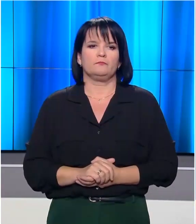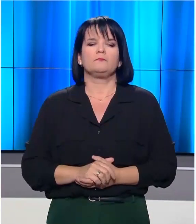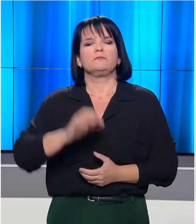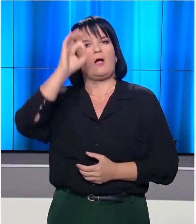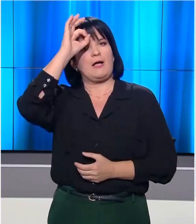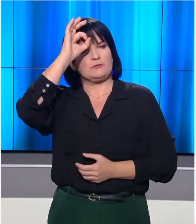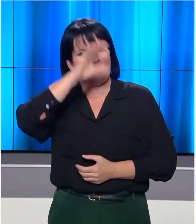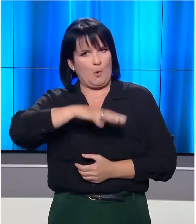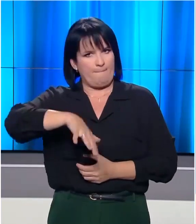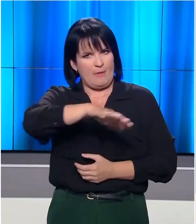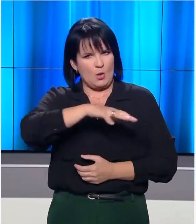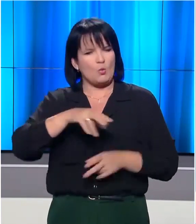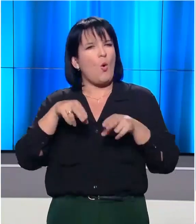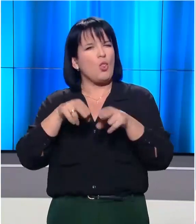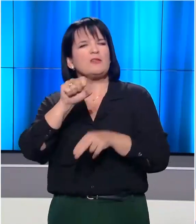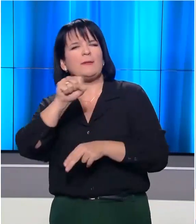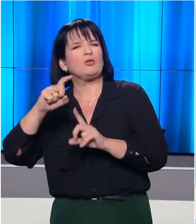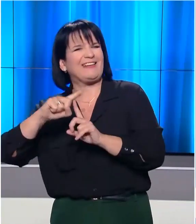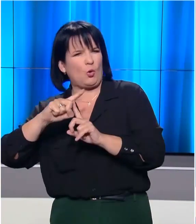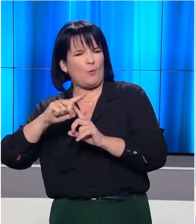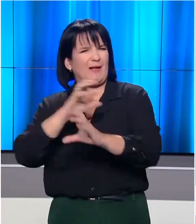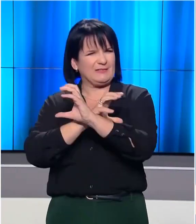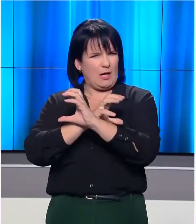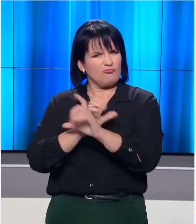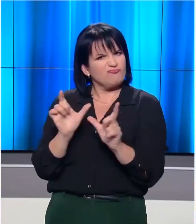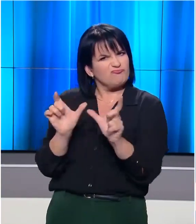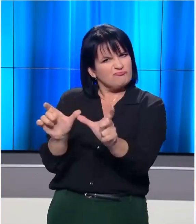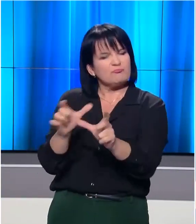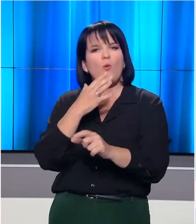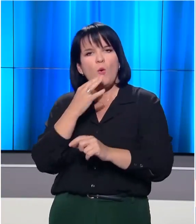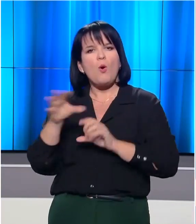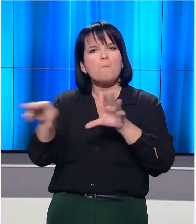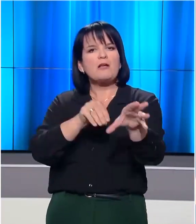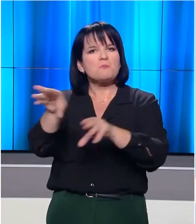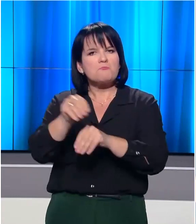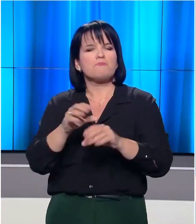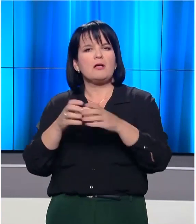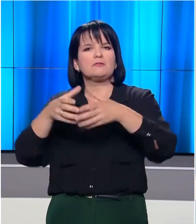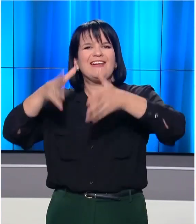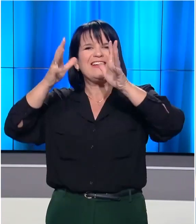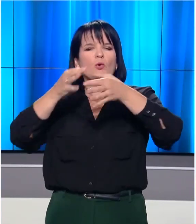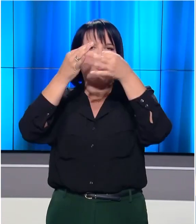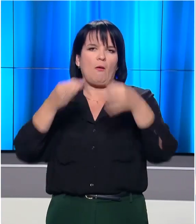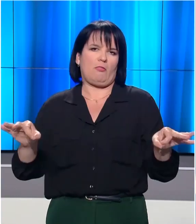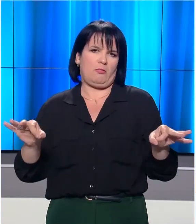Αστυνομικές δυνάμεις έχουν κλείσει την οδό Σπυρίδων ως τρικού πιστα εξάρχεια, προκειμένου να ξεκινήσει η επιχείρηση εκένωσης του κτηρίου.